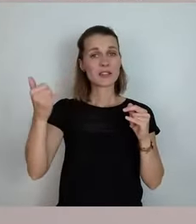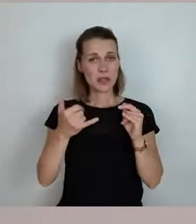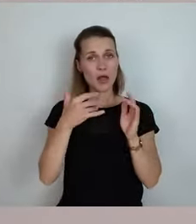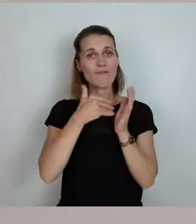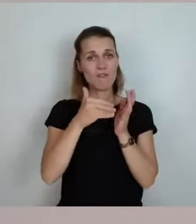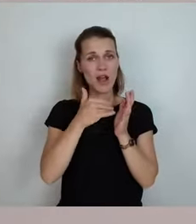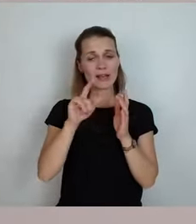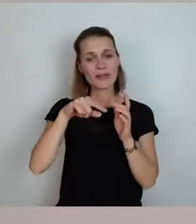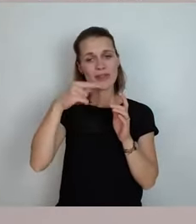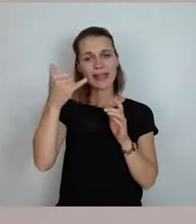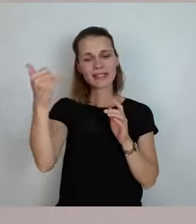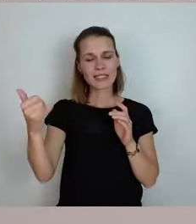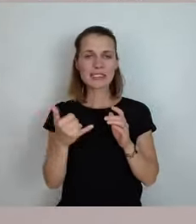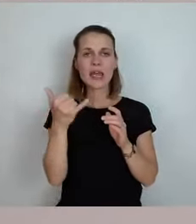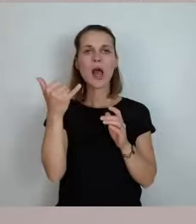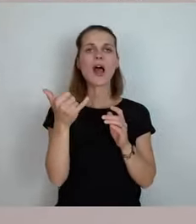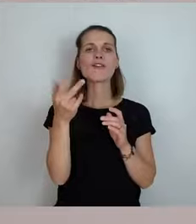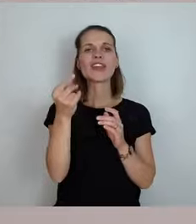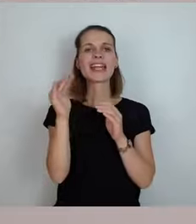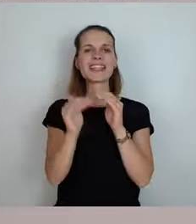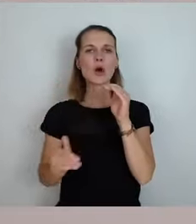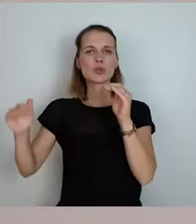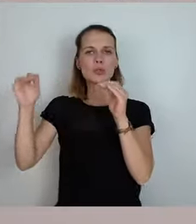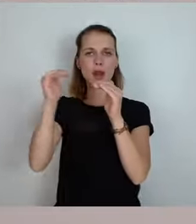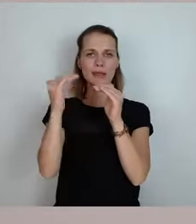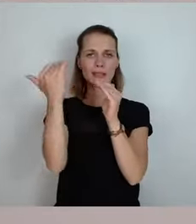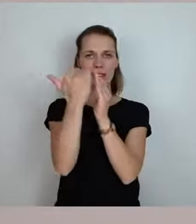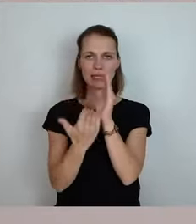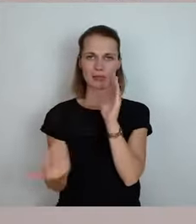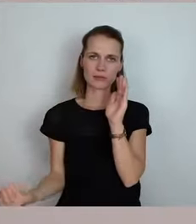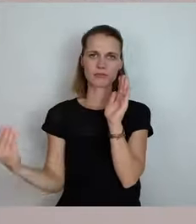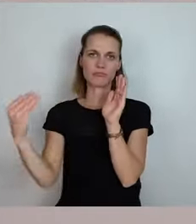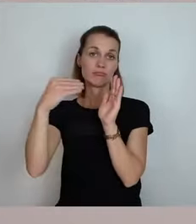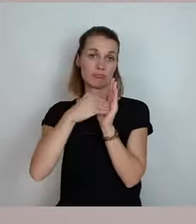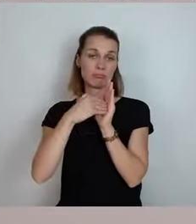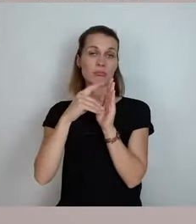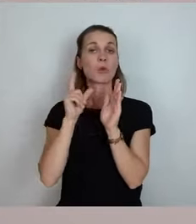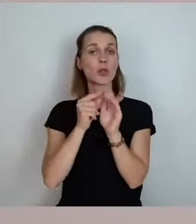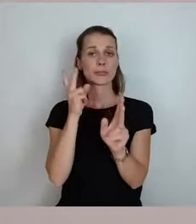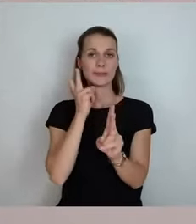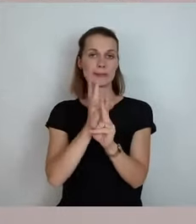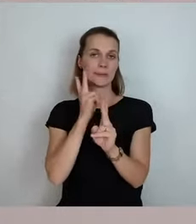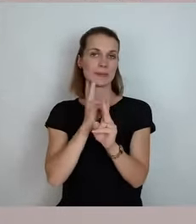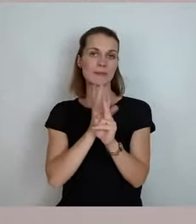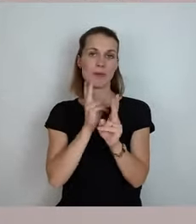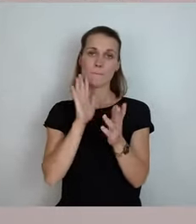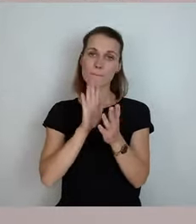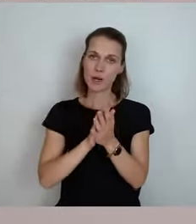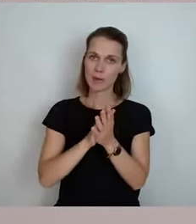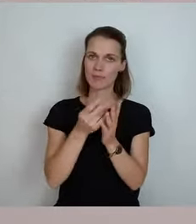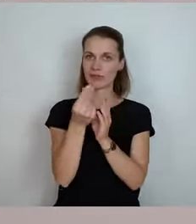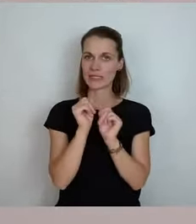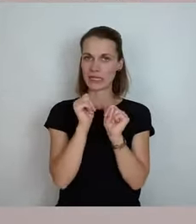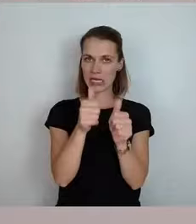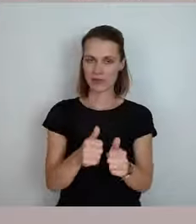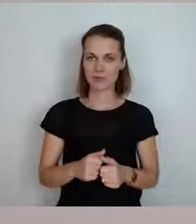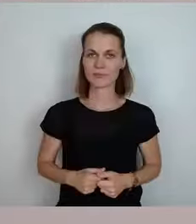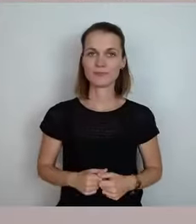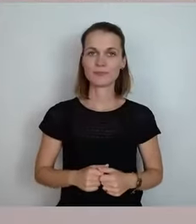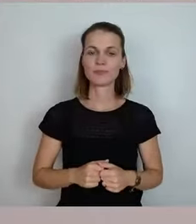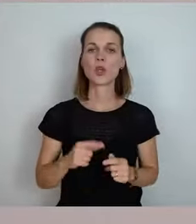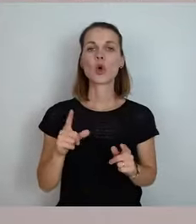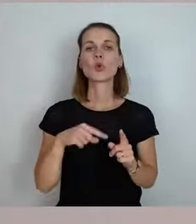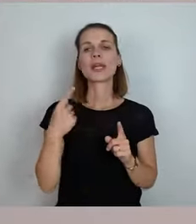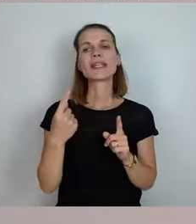Finanzausgleichsgesetz integrieren, sodass es auch dauerhaft erhalten bleibt. Und am Ende ist es so, ich glaube, das haben Sie als